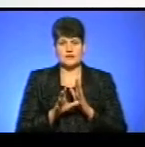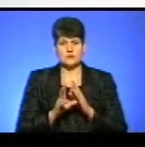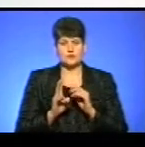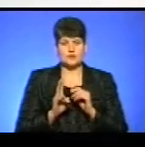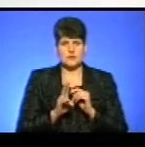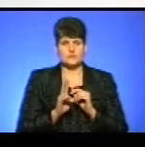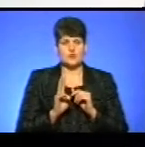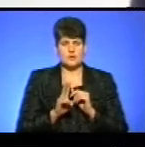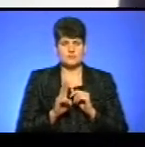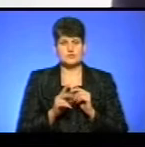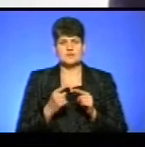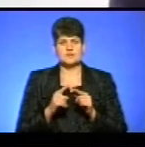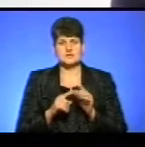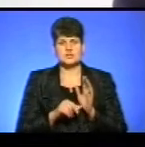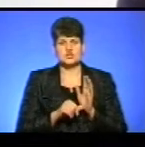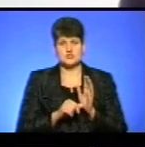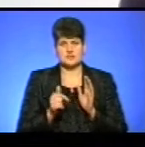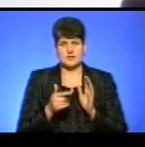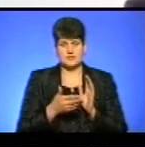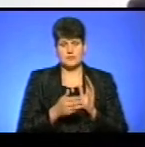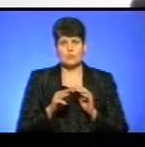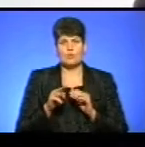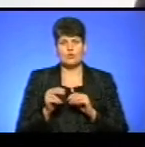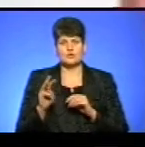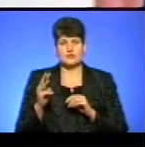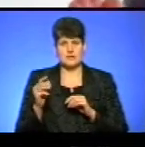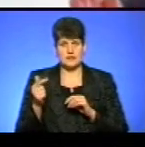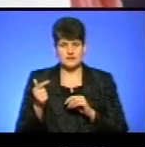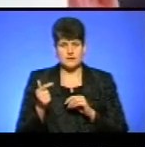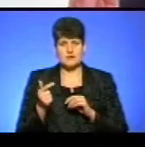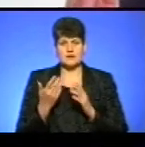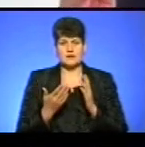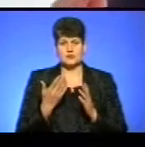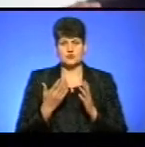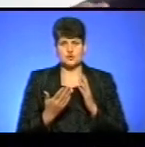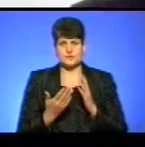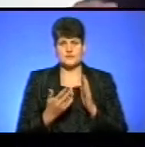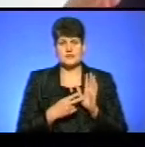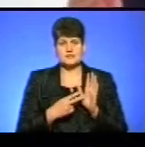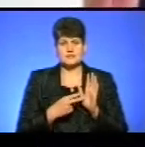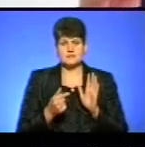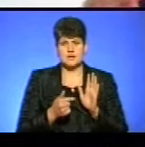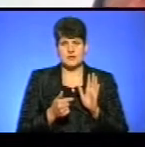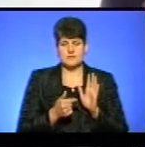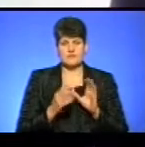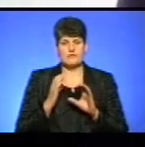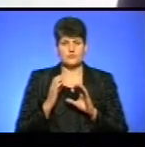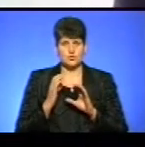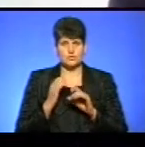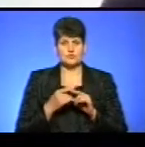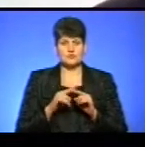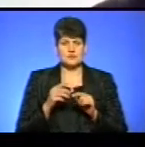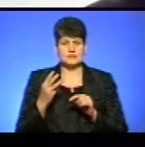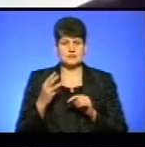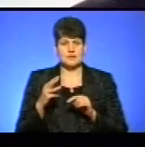нижній тариф 6 гривень, тобто 3 гривні учень-студент. Якщо 7 гривень в автобусі, то 3